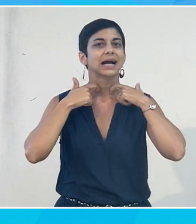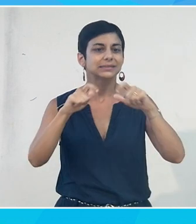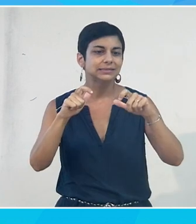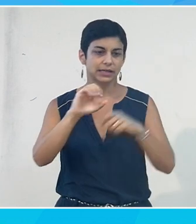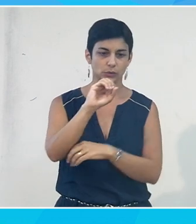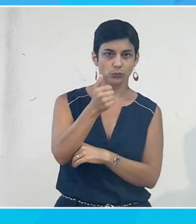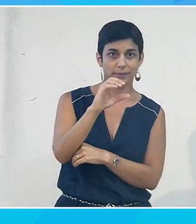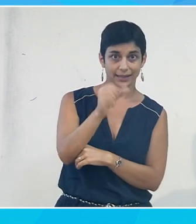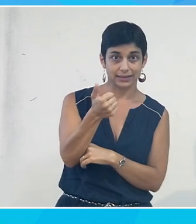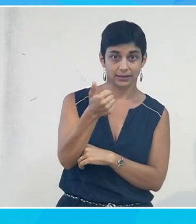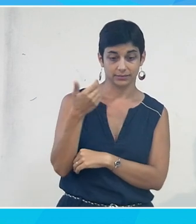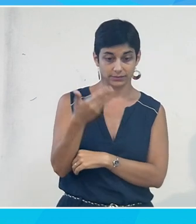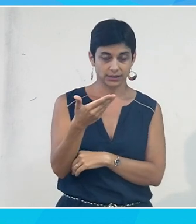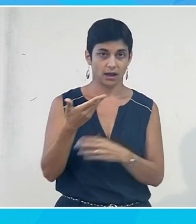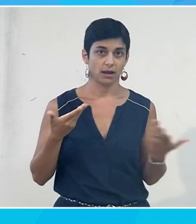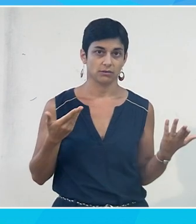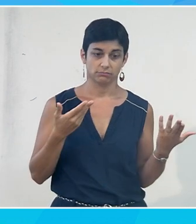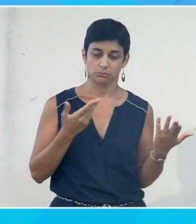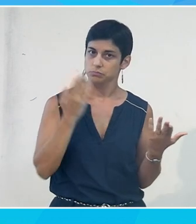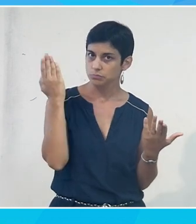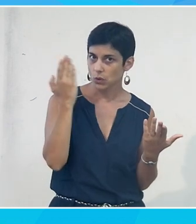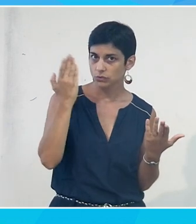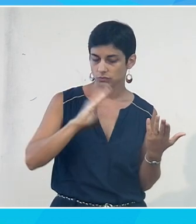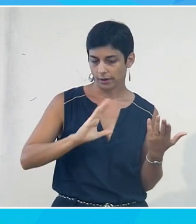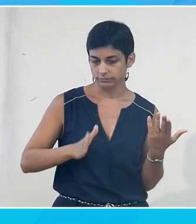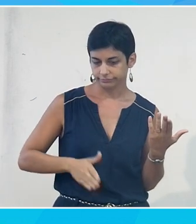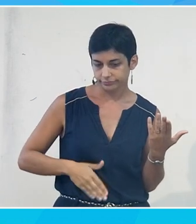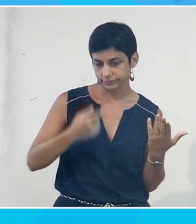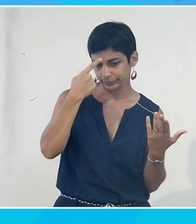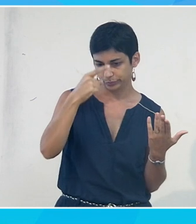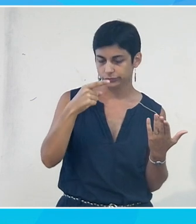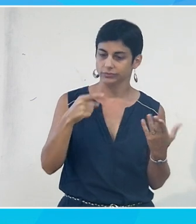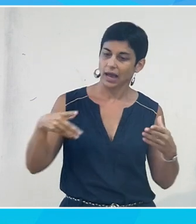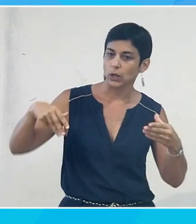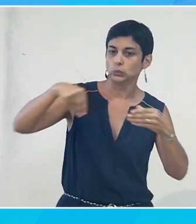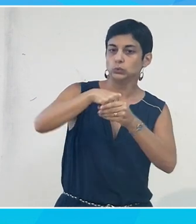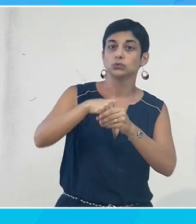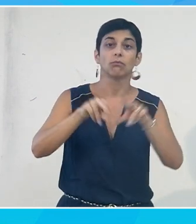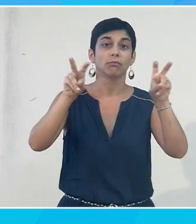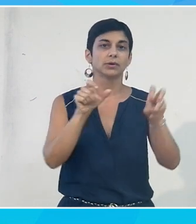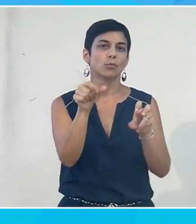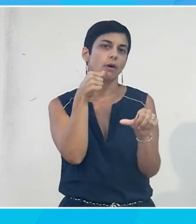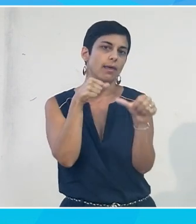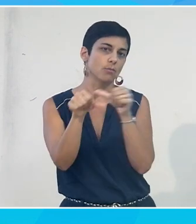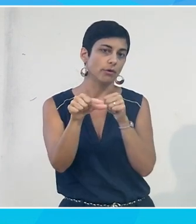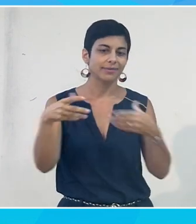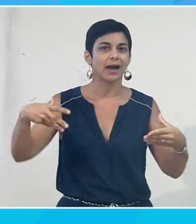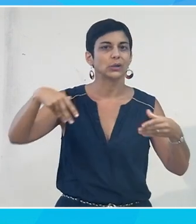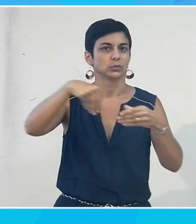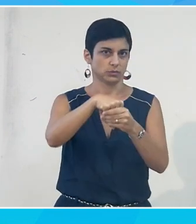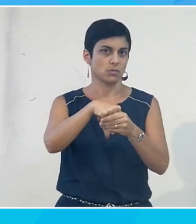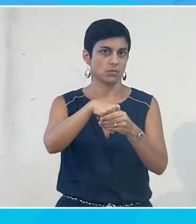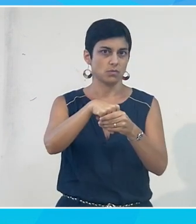'accès au numérique, conditionne grandement l'inclusion, je vais employer un mot forcément à la mode, l'inclusion